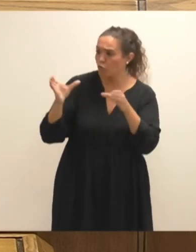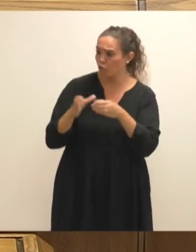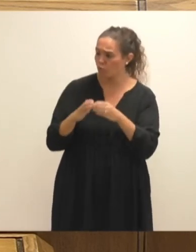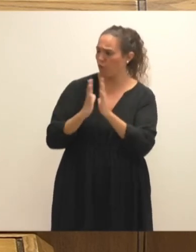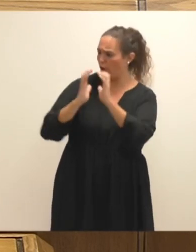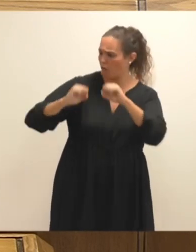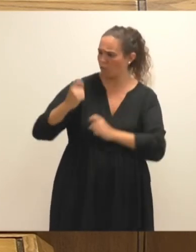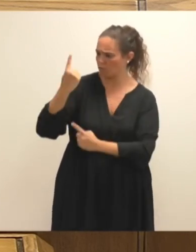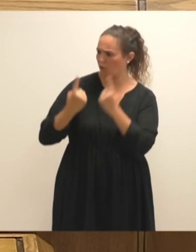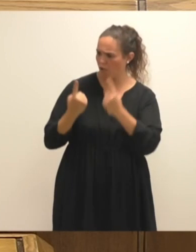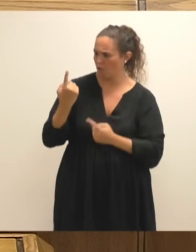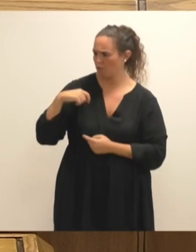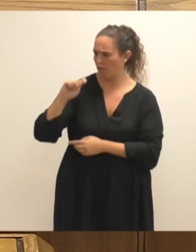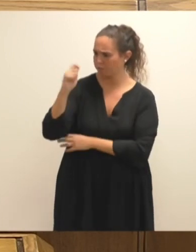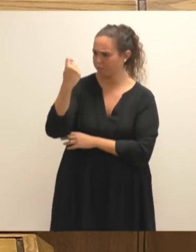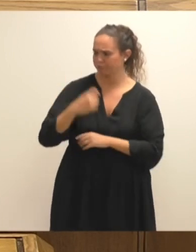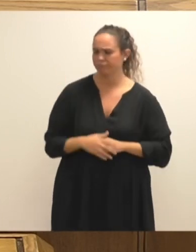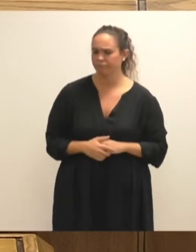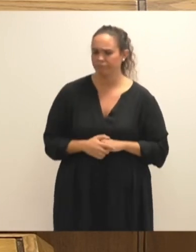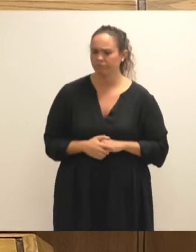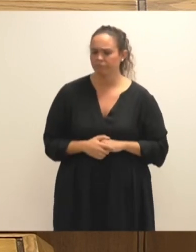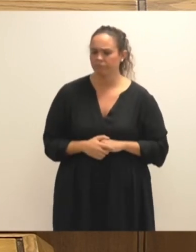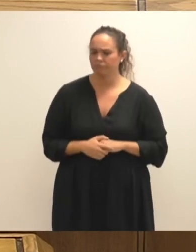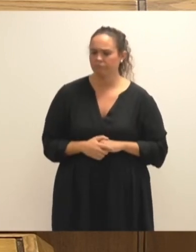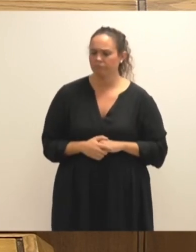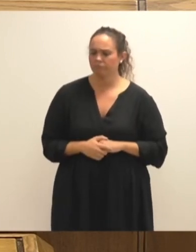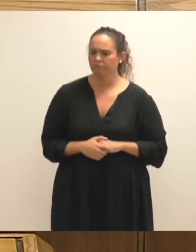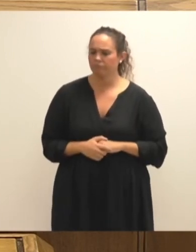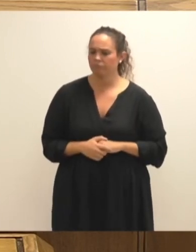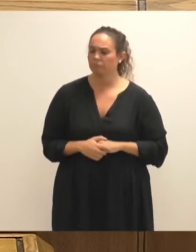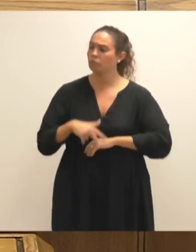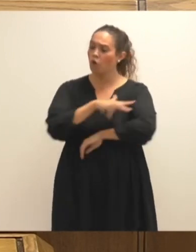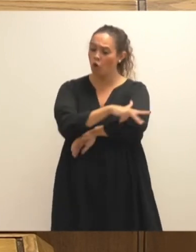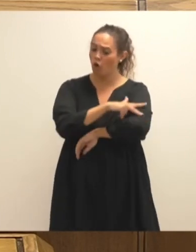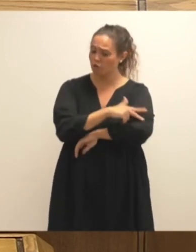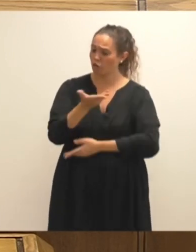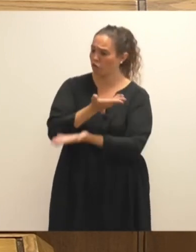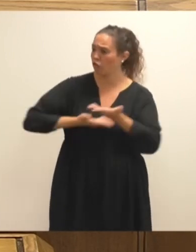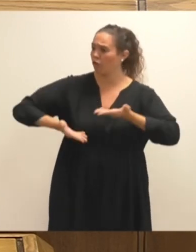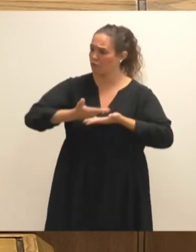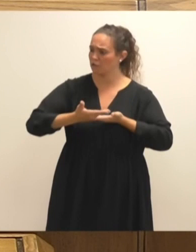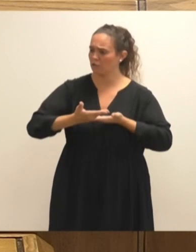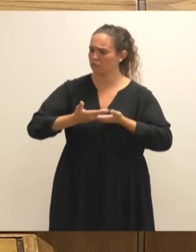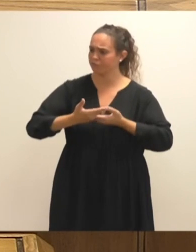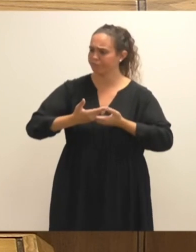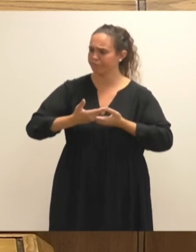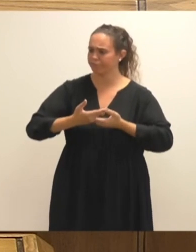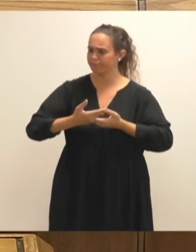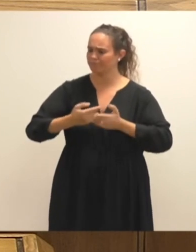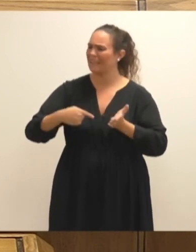kontzeptua eguneratu eta garatzen du. Elkarizketa eskatzen du akordiorako borondatea duen elkarizketa.